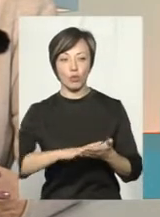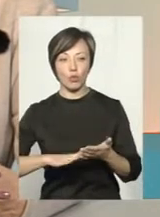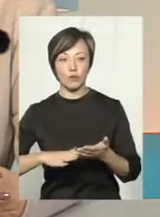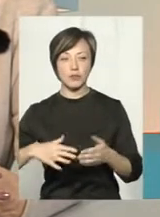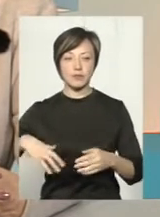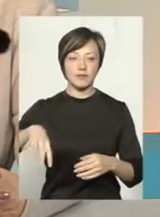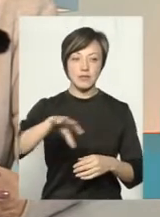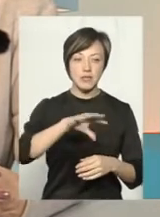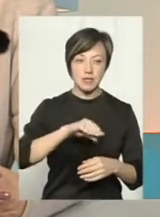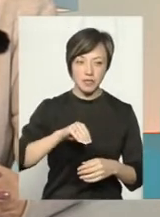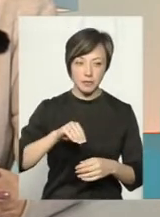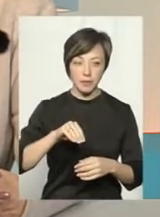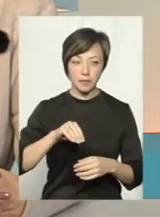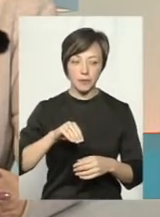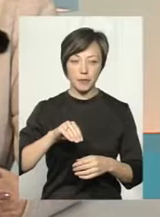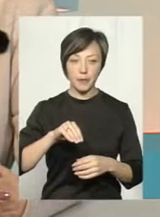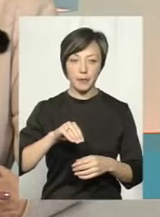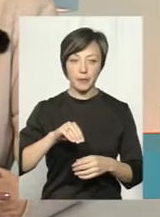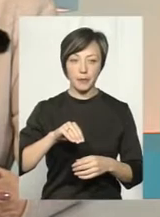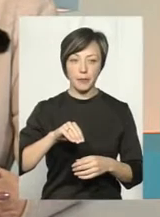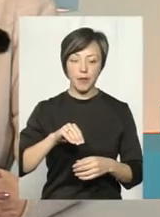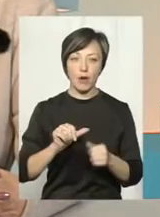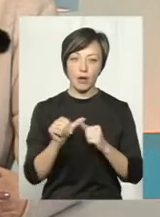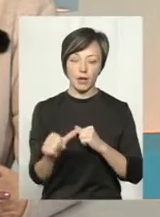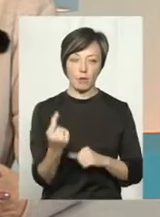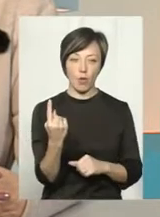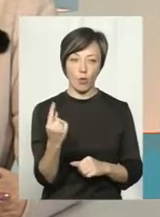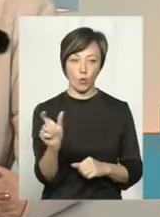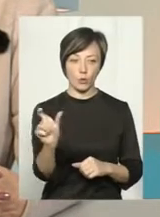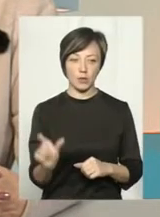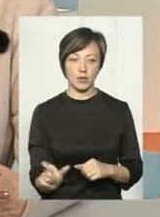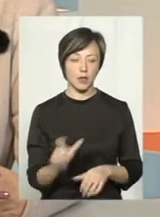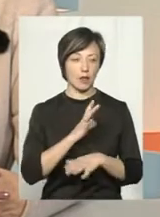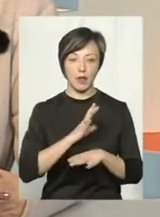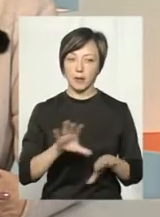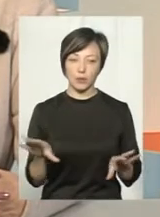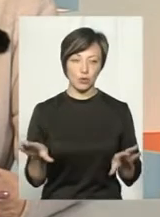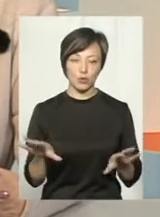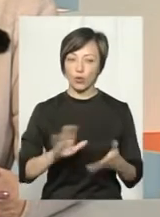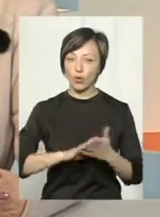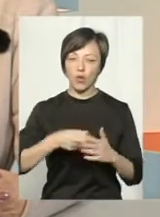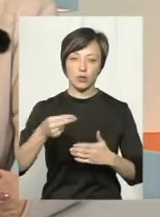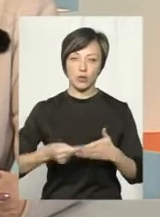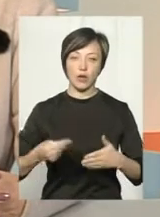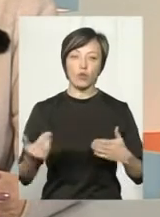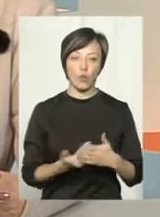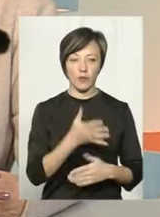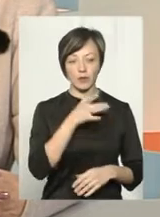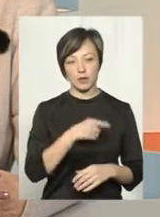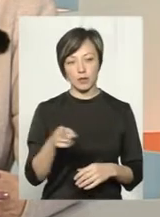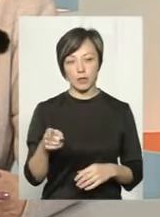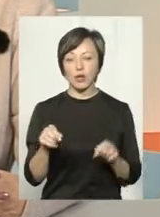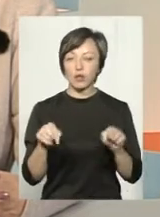пролонговані, то продовження знову на новий термін, а тільки з неї не було укладений контракт на новий термін.